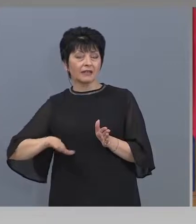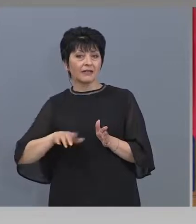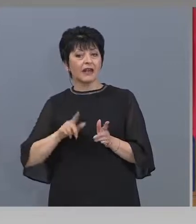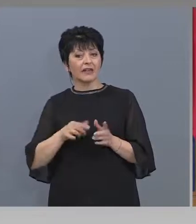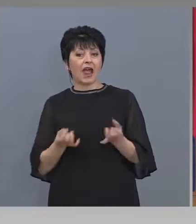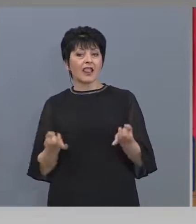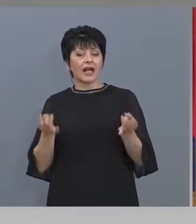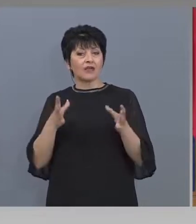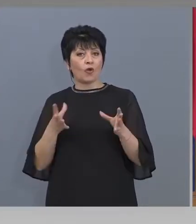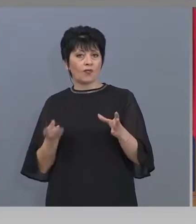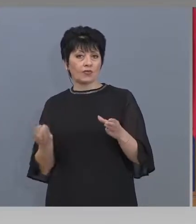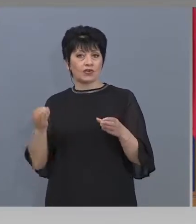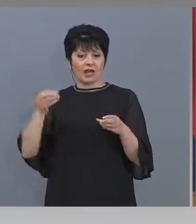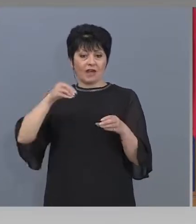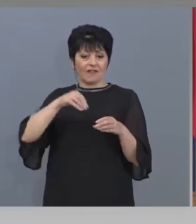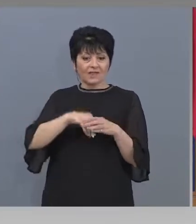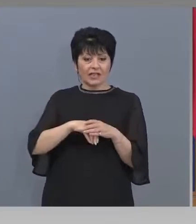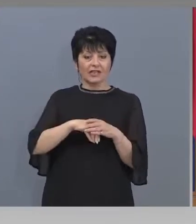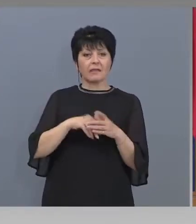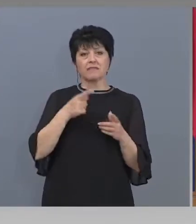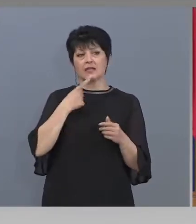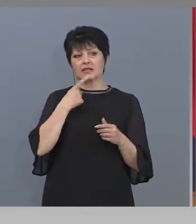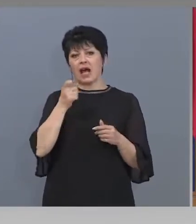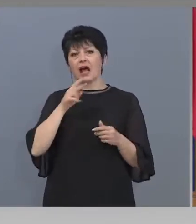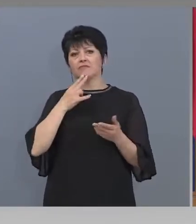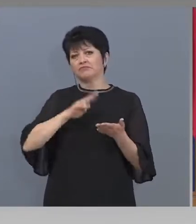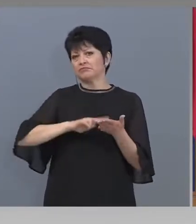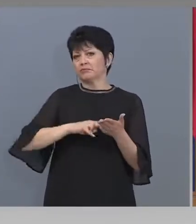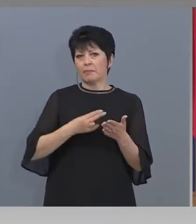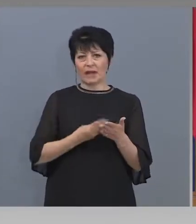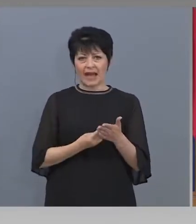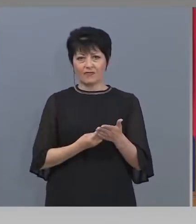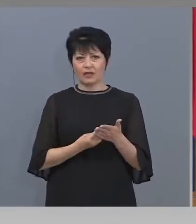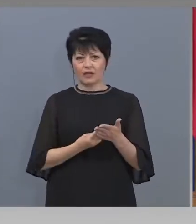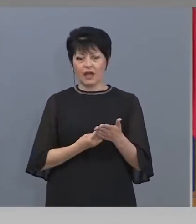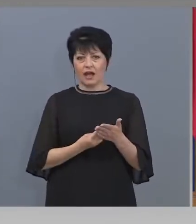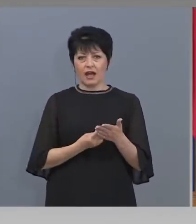ето, в преводи, ако има повече хора и така.